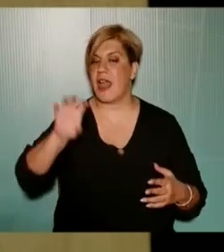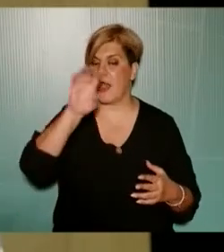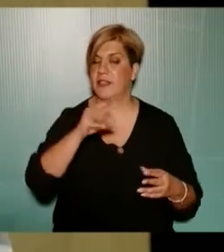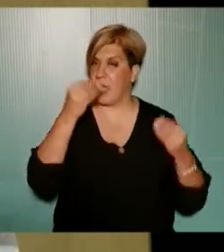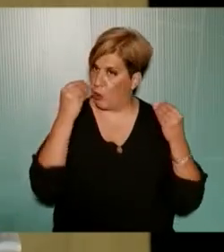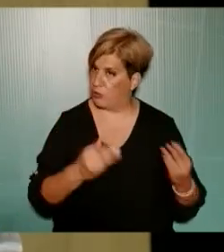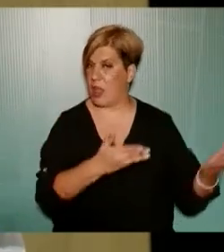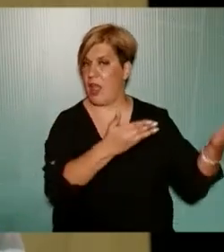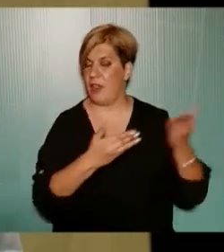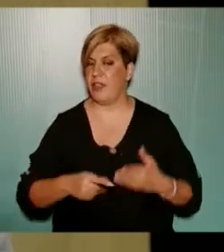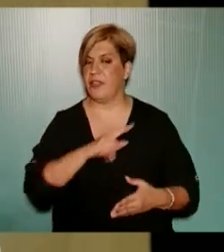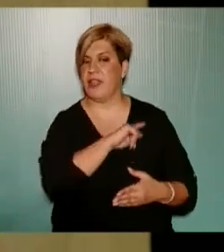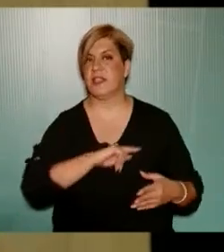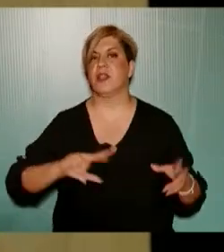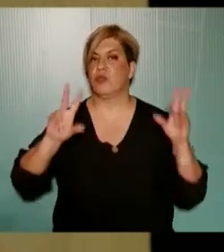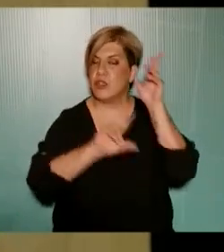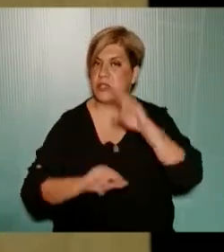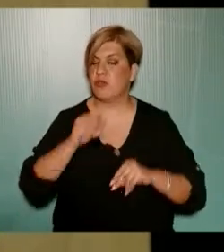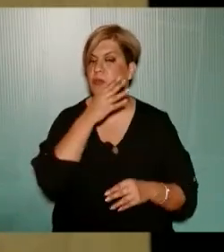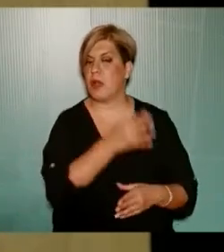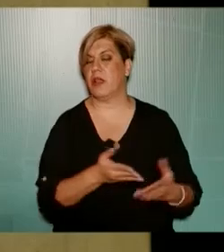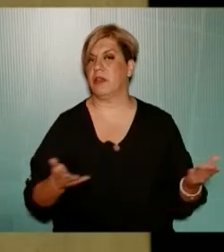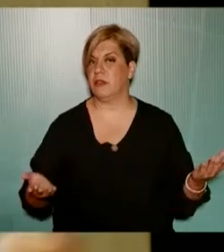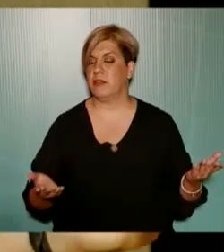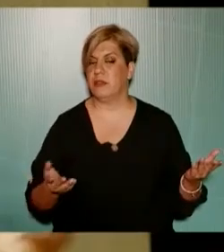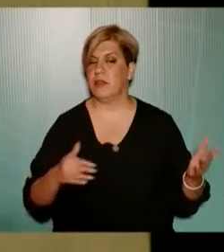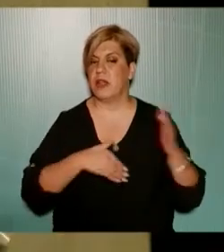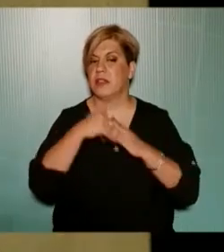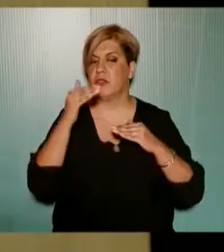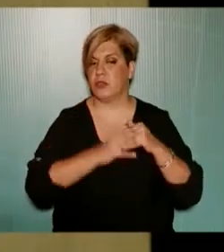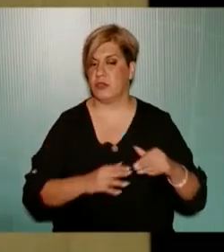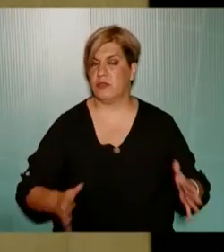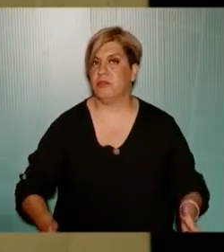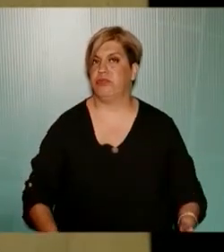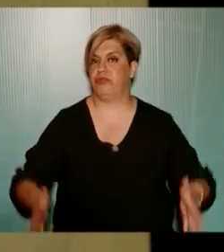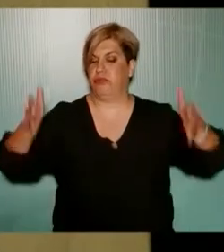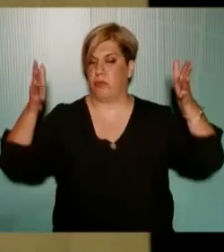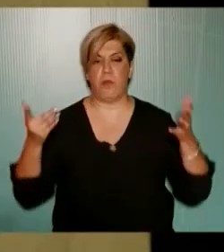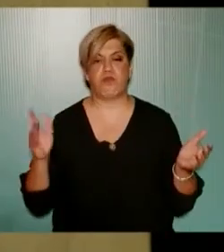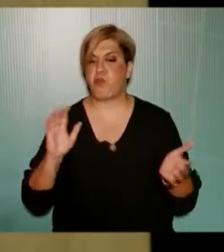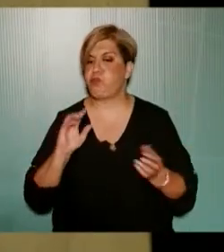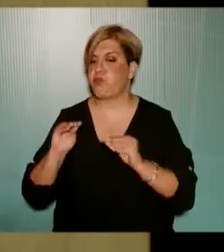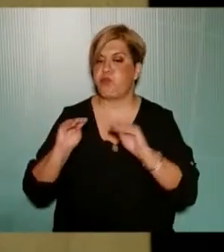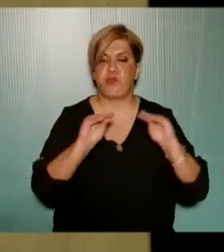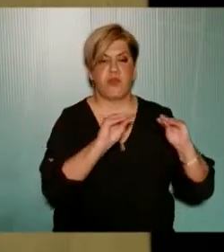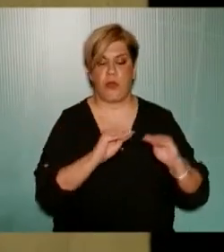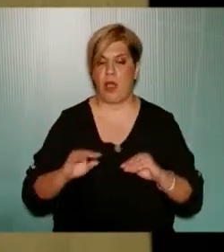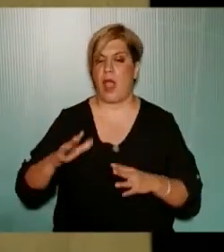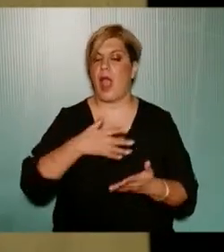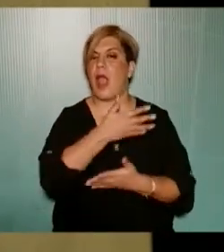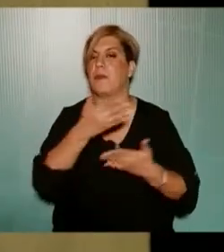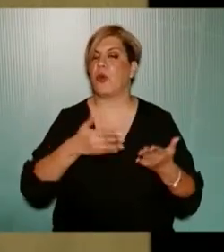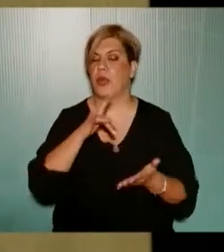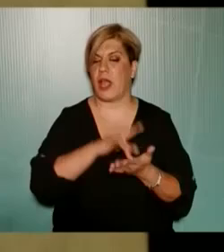εδώ η διοίκηση της ΔΕΦ να το συζητήσουμε το θέμα θα χτιστούν μεγαθύρια που θα χωρέσει το εμπορικό